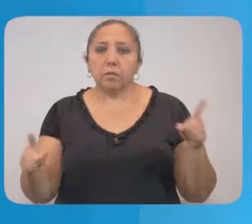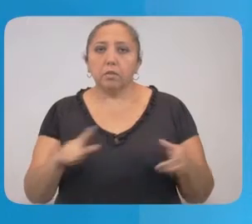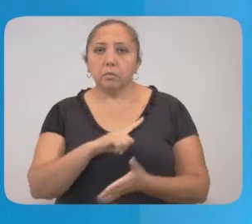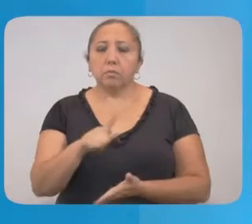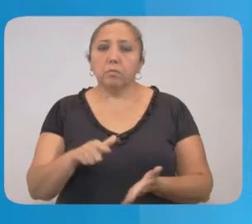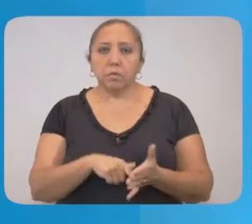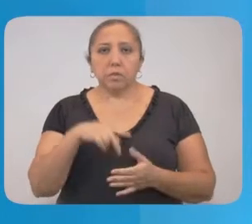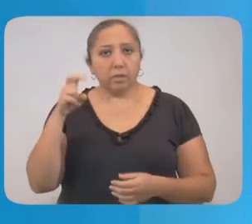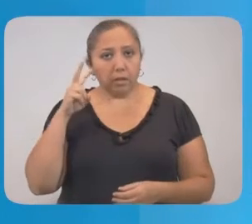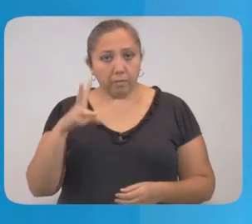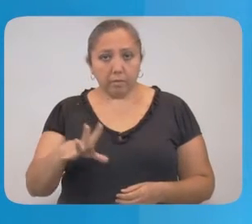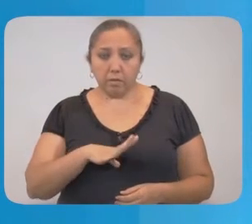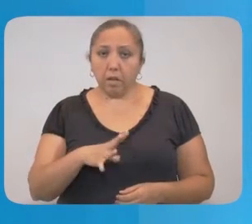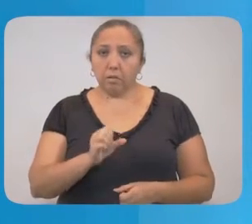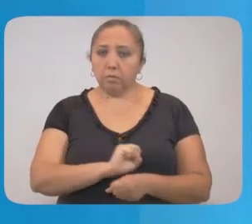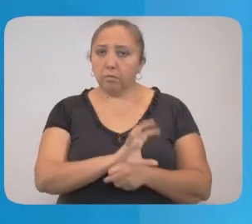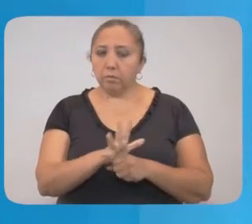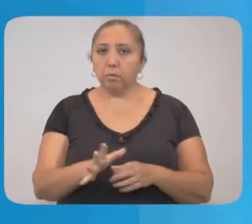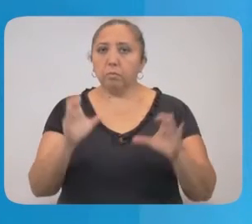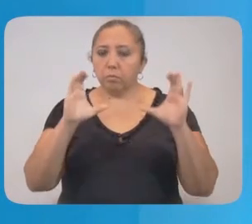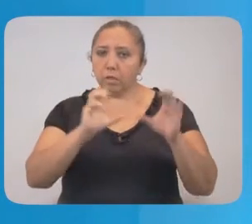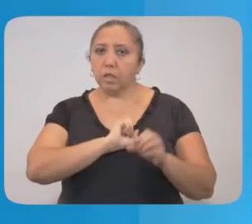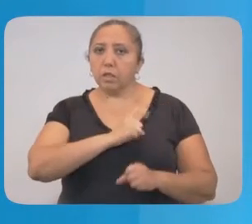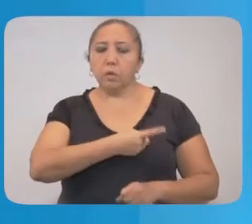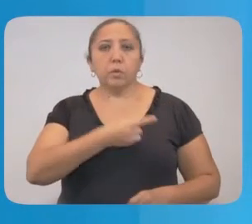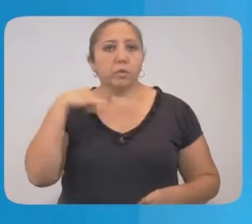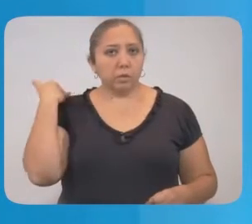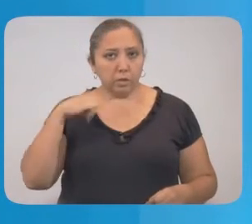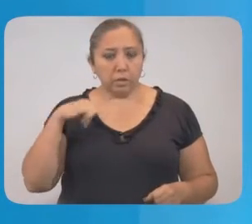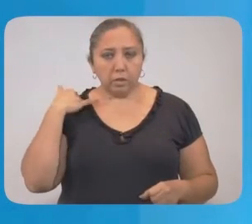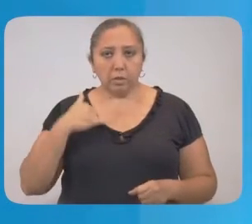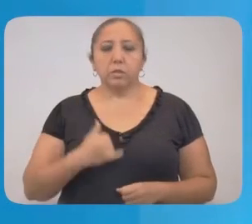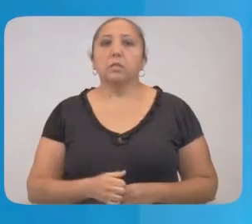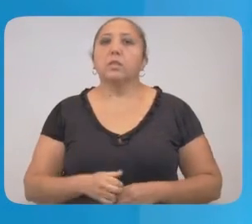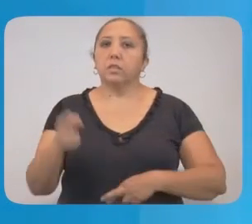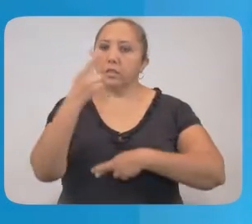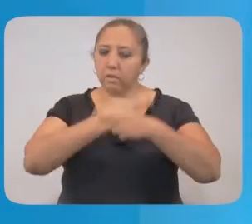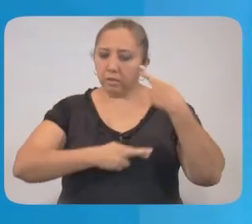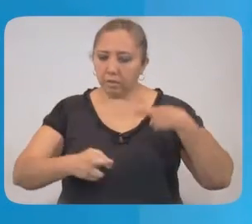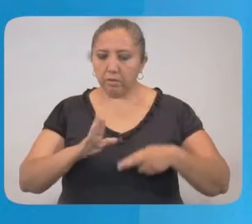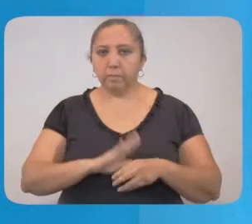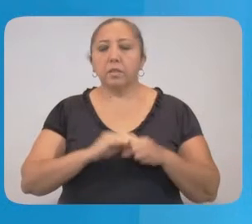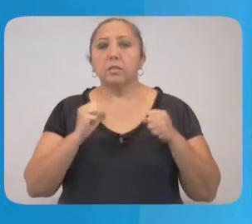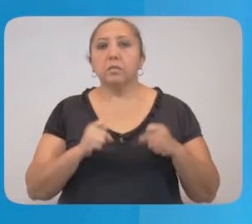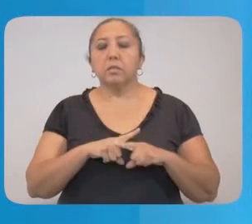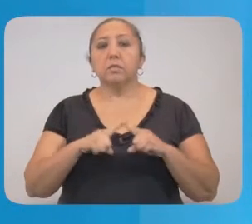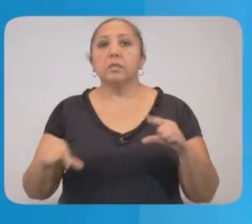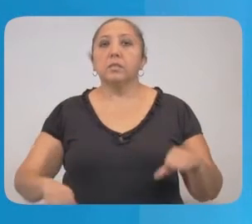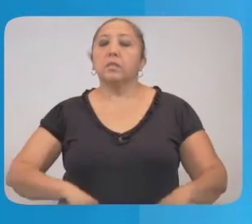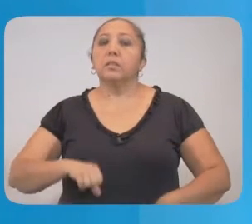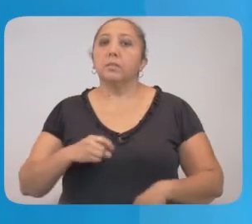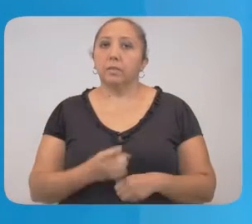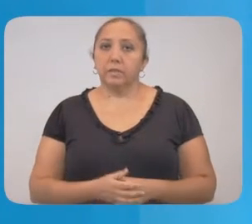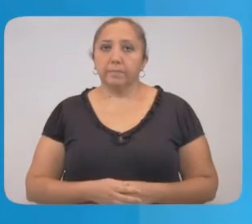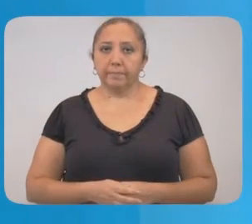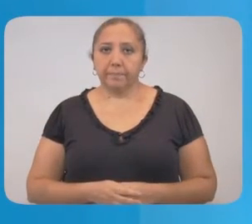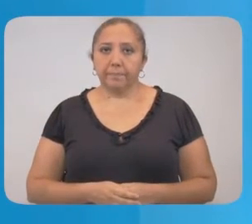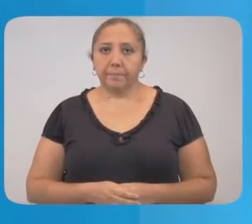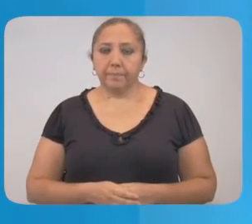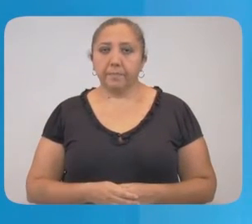kuk atike, kasak altak u 10% le mako kutukulta yantio le kohanilo. Uwe yukatane, sok masik takio kol